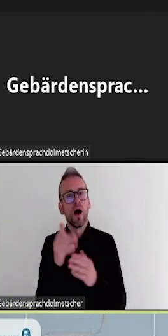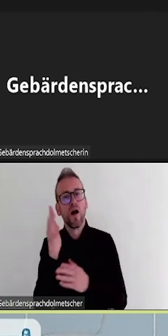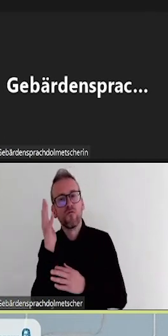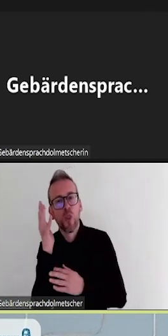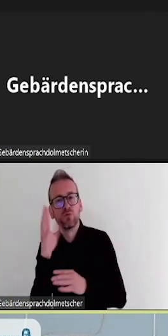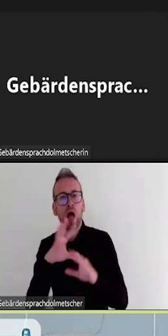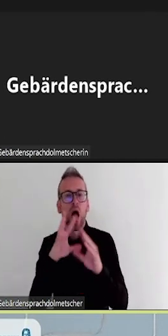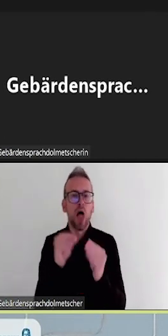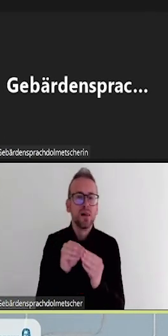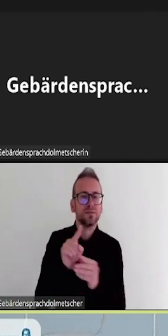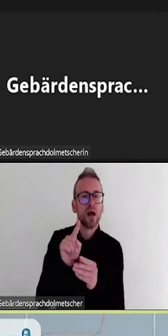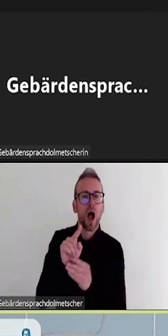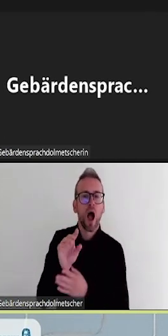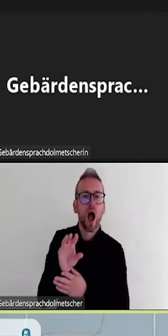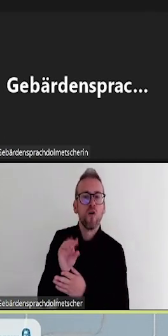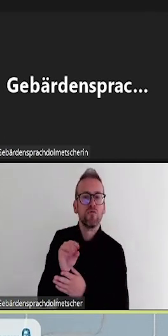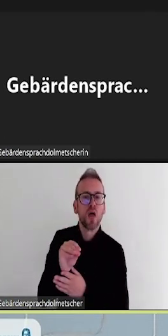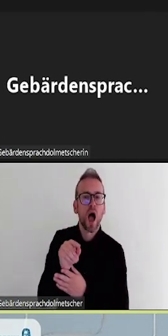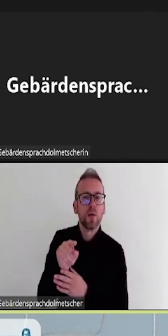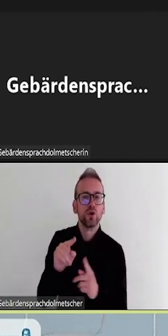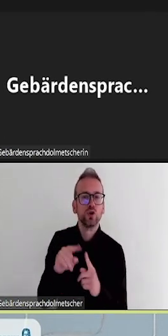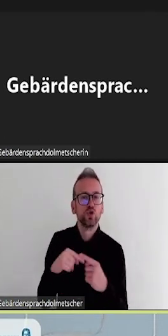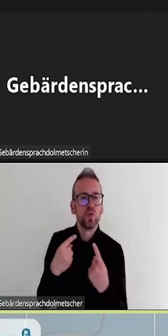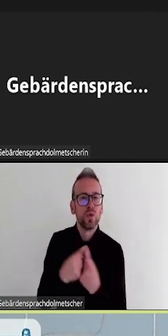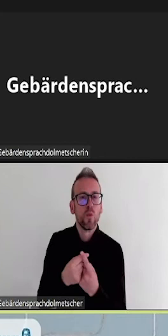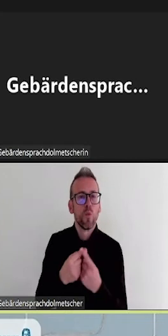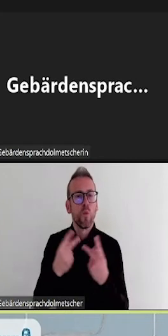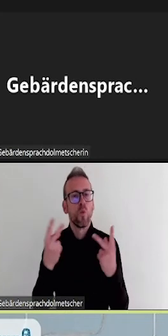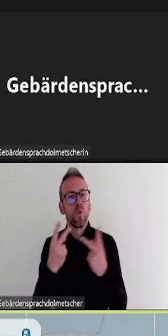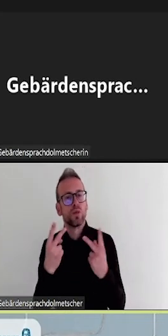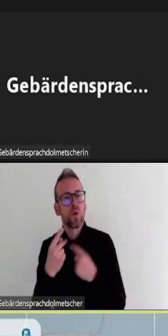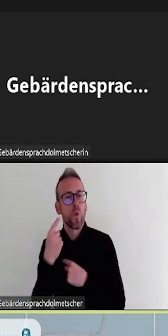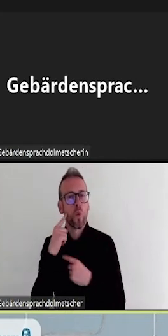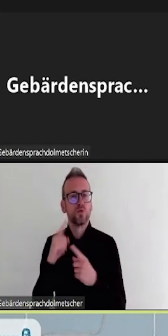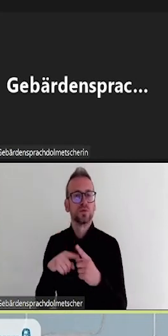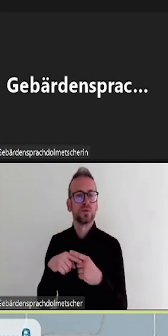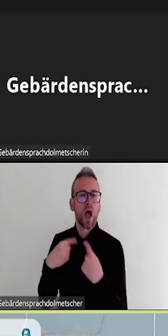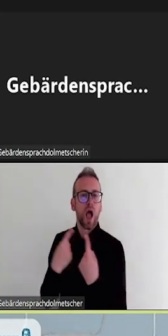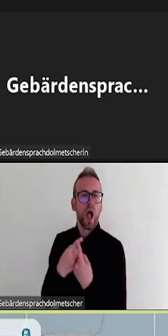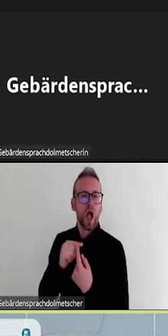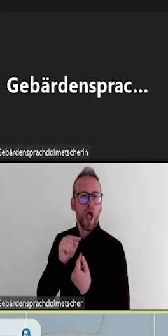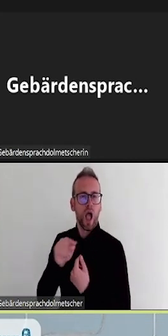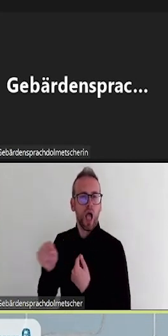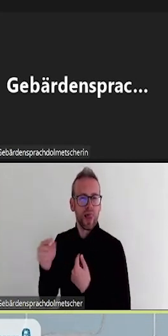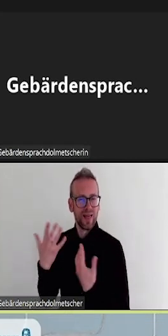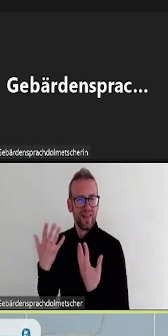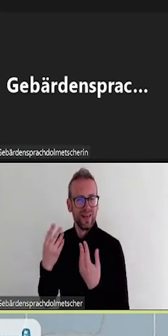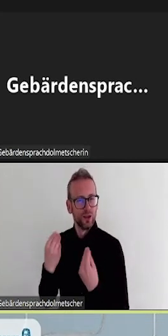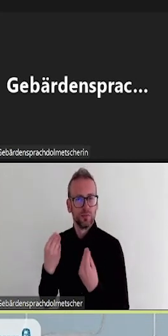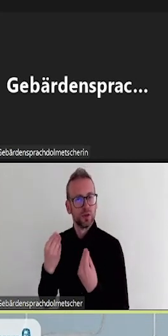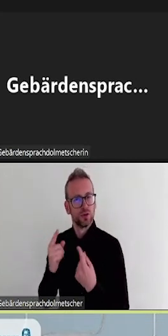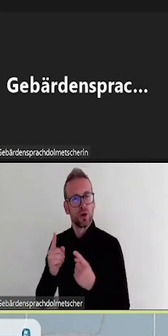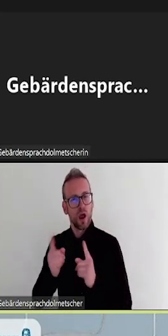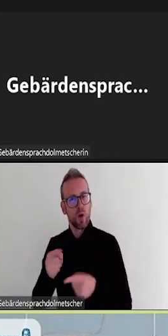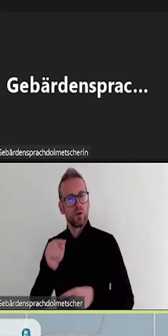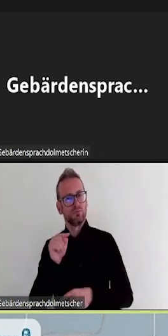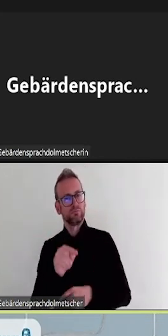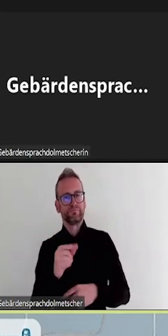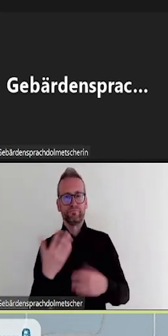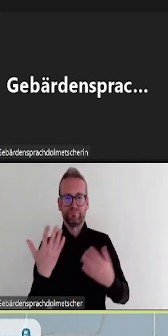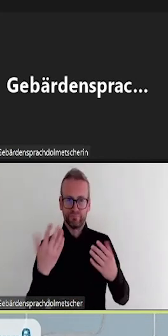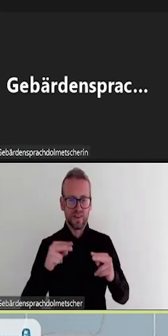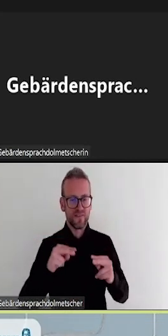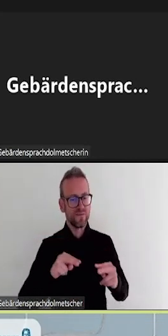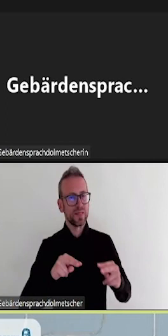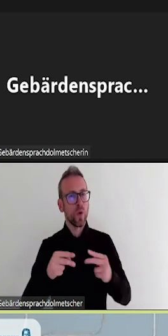eingeblendeter Folie und daneben noch ein kleineres Bild von der vortragenden Person.